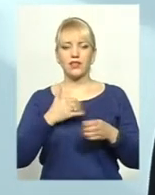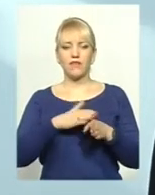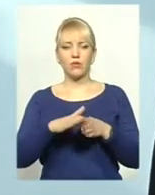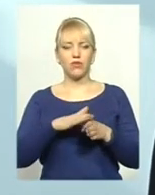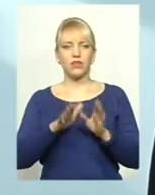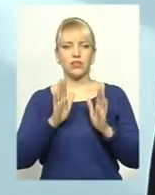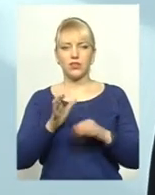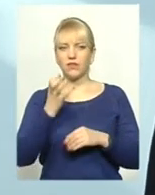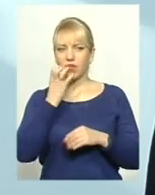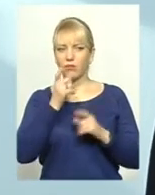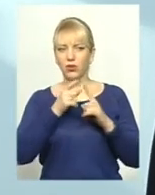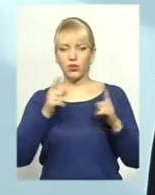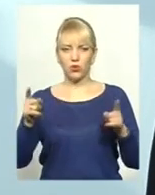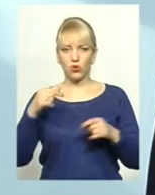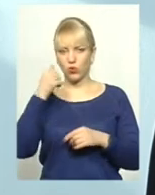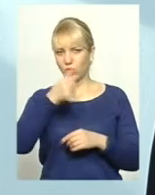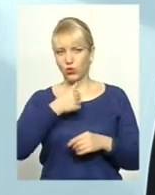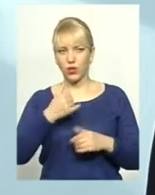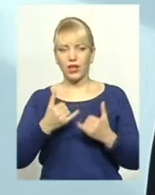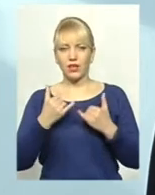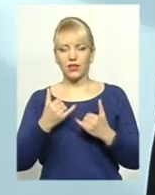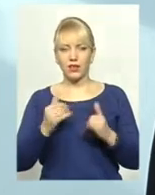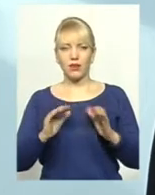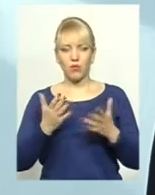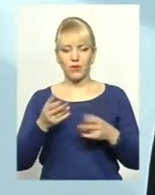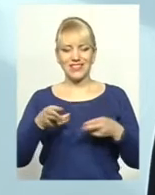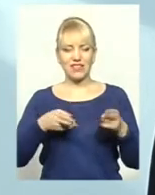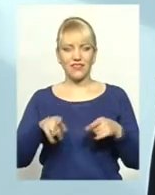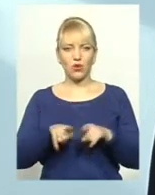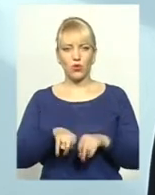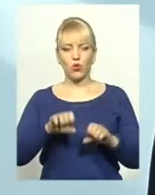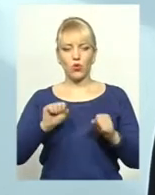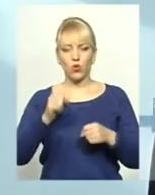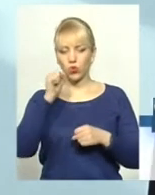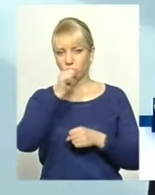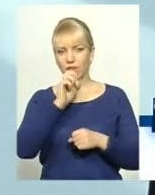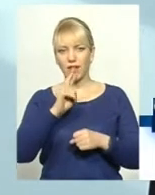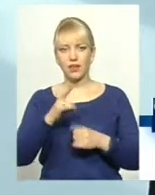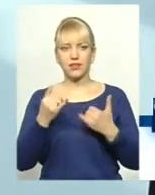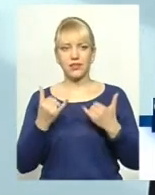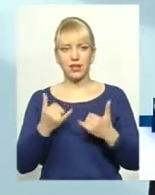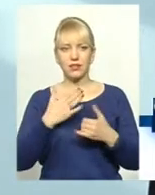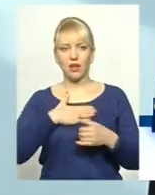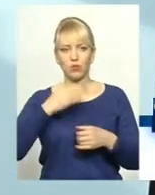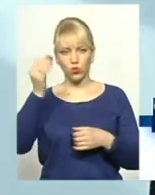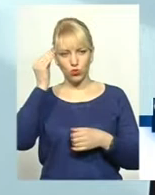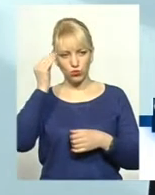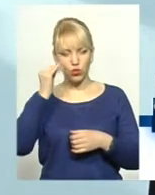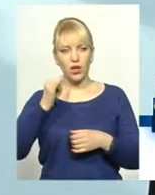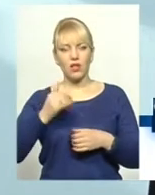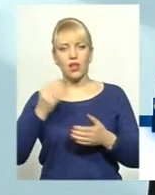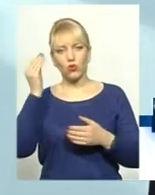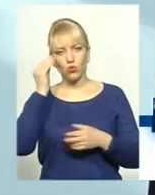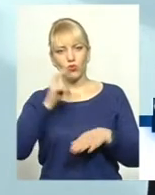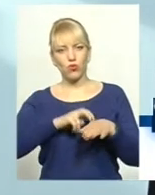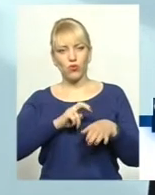період року. На даний момент стерилізувати в таку холодну зиму, як зараз, на мою думку і на думку ветеринарів,